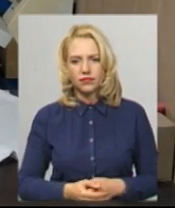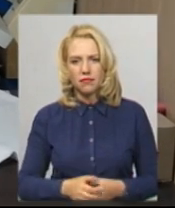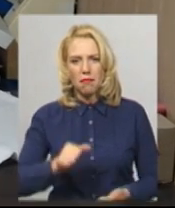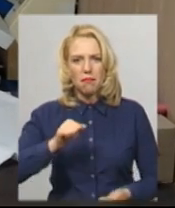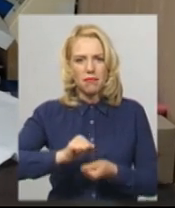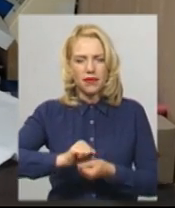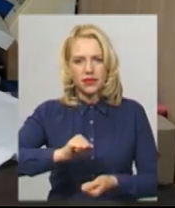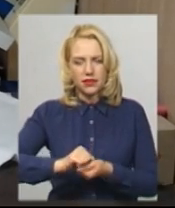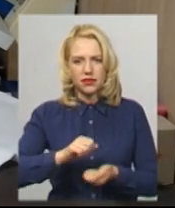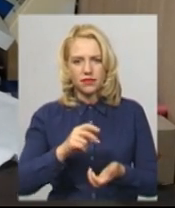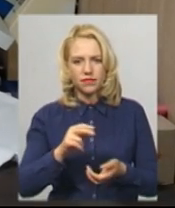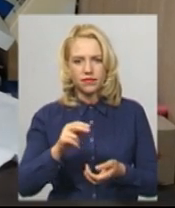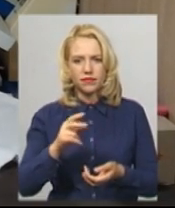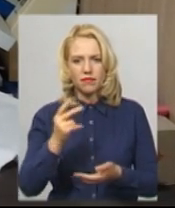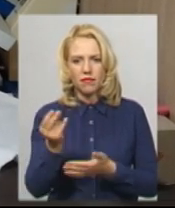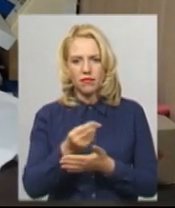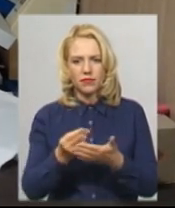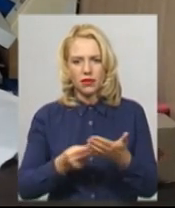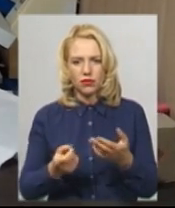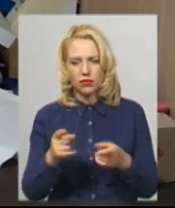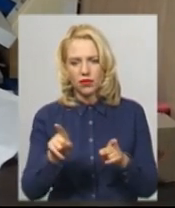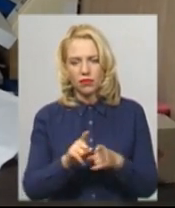треба піднімати, але ми дивимося, що в нас вийшло.